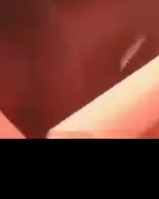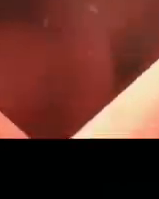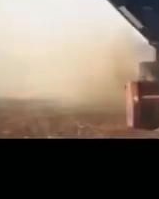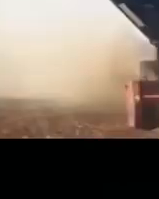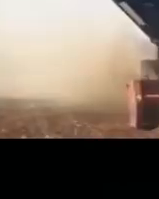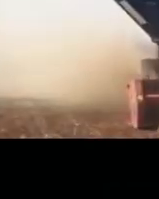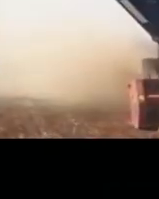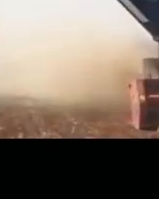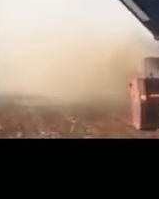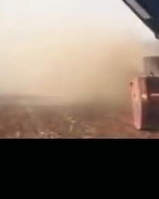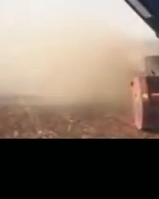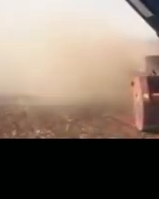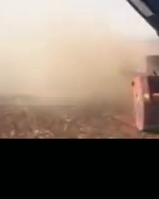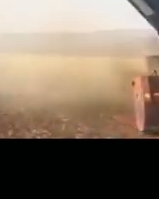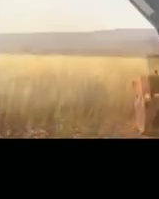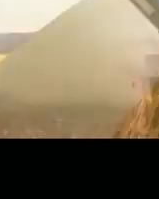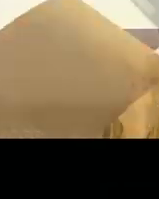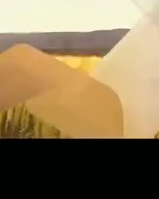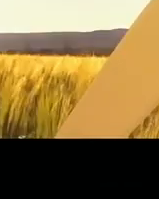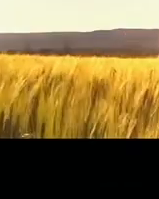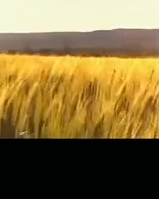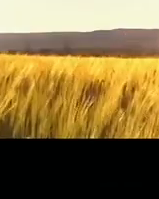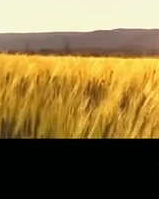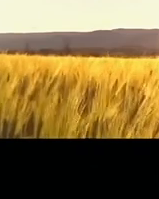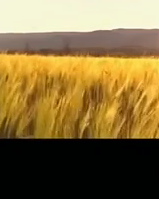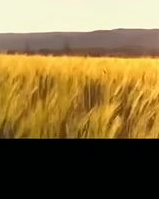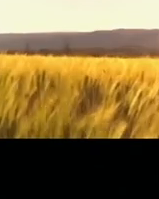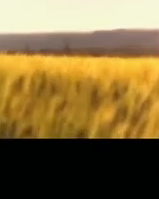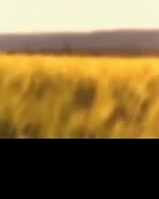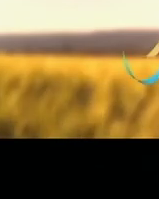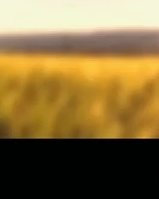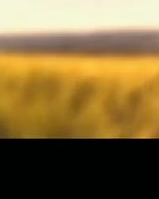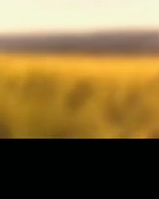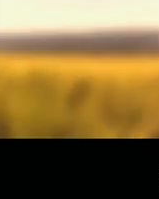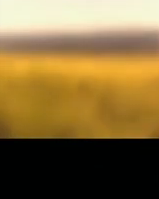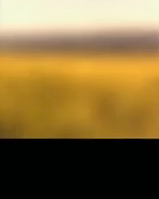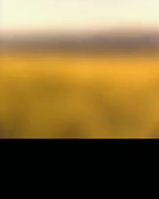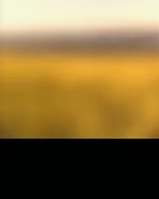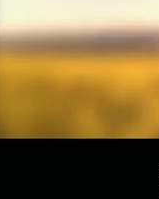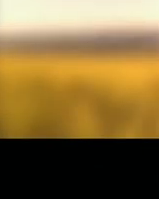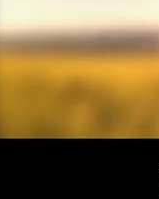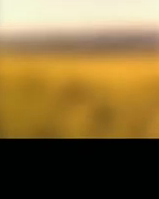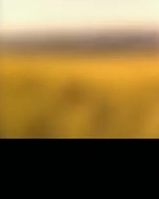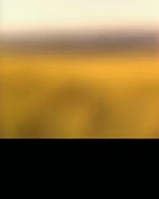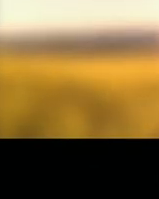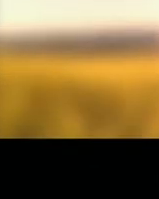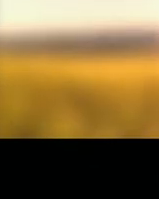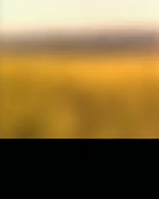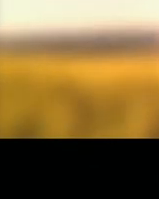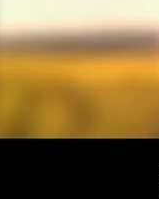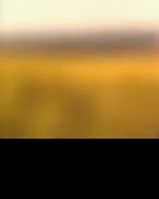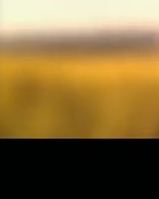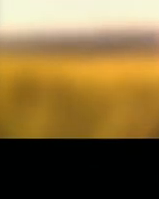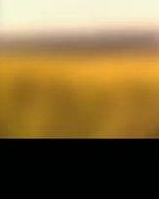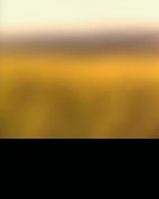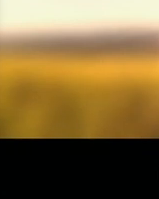добросовісний підхід до вигідної справи. Створіть успішний бізнес «Біля хати» разом із першим національним аграрним кооперативом.